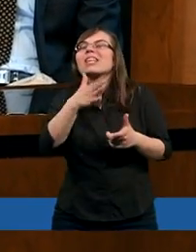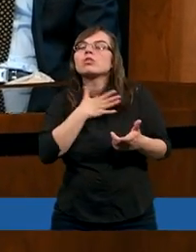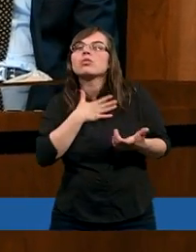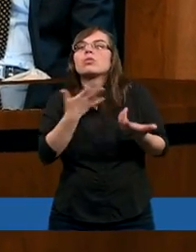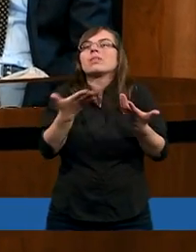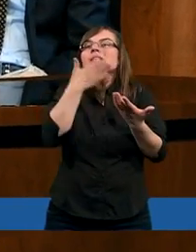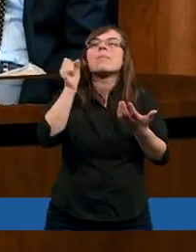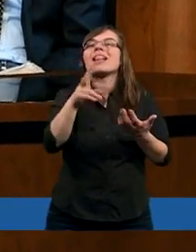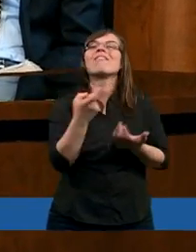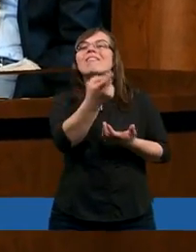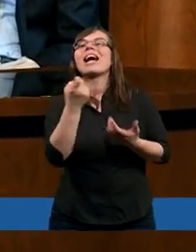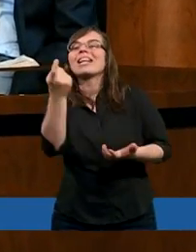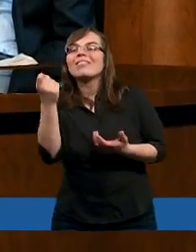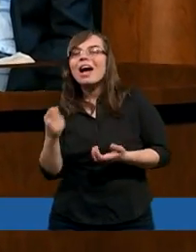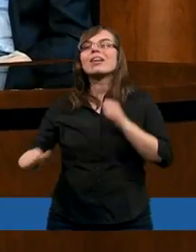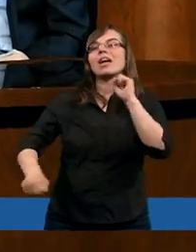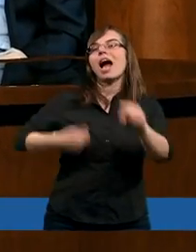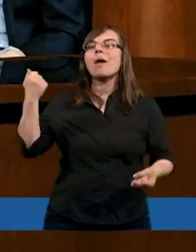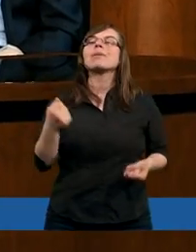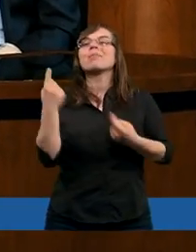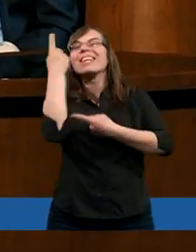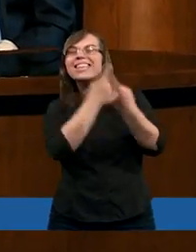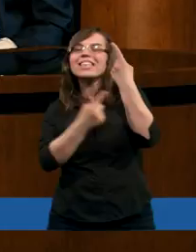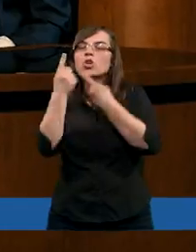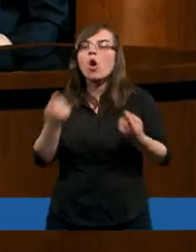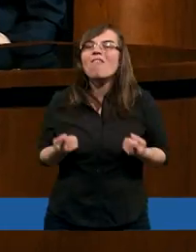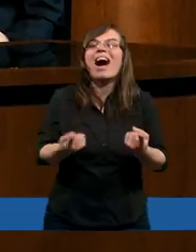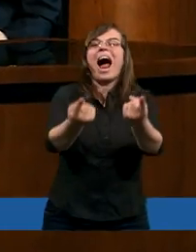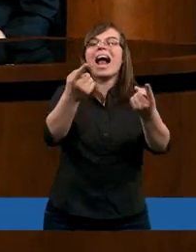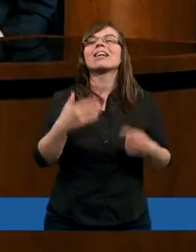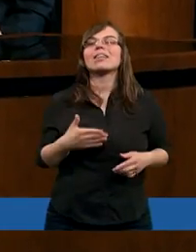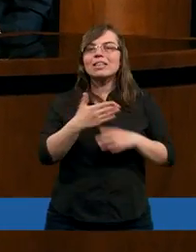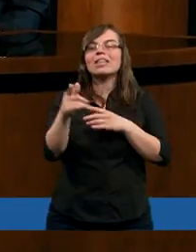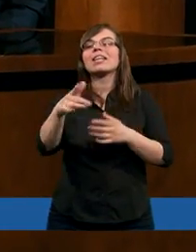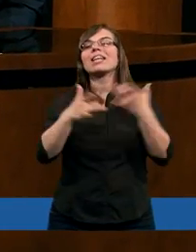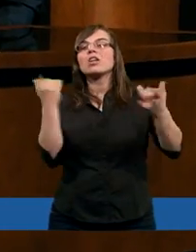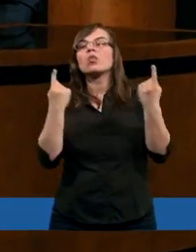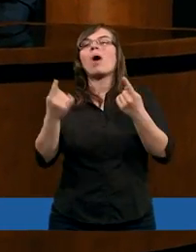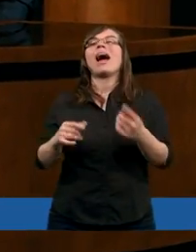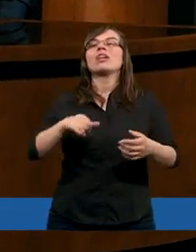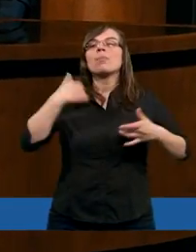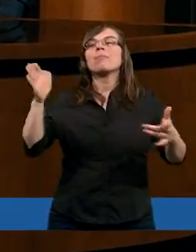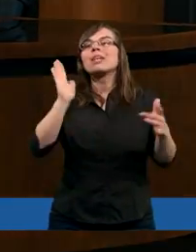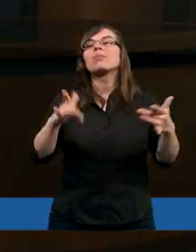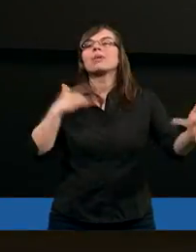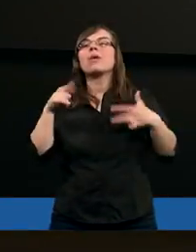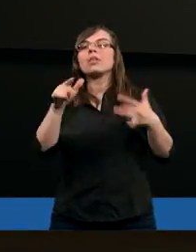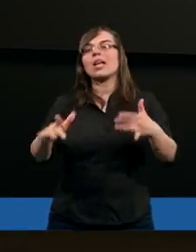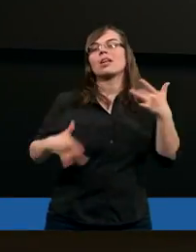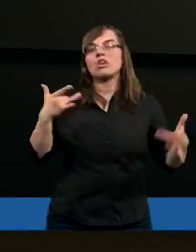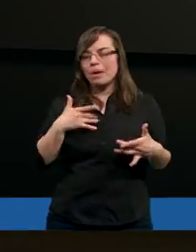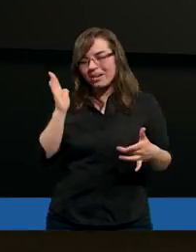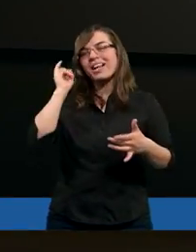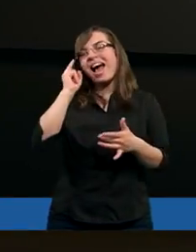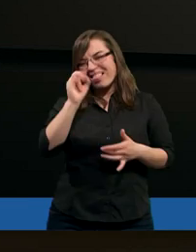ma tutaj wezwania, abyśmy inicjowali sytuacje, w których będziemy cierpieć, bo